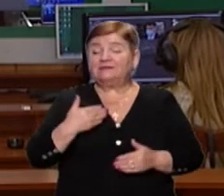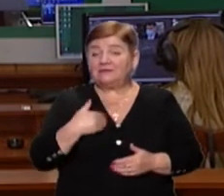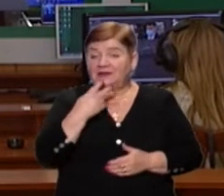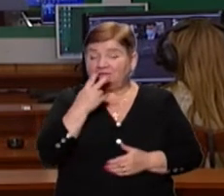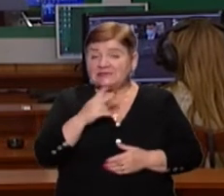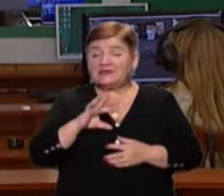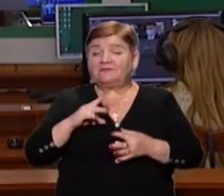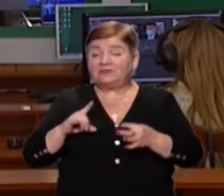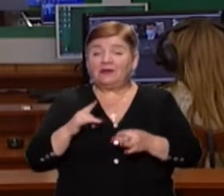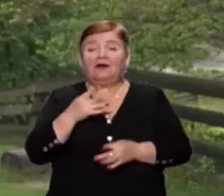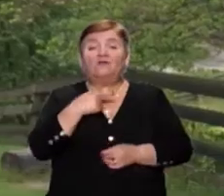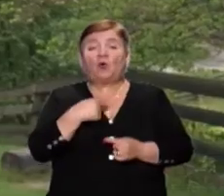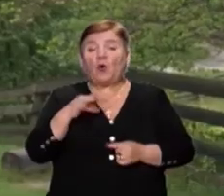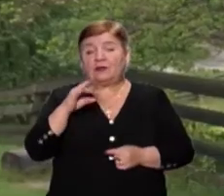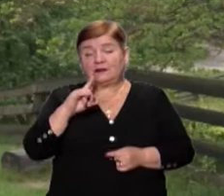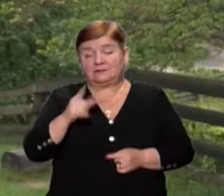в сюжеті Ірини Олах.